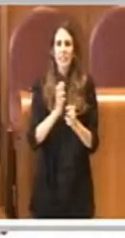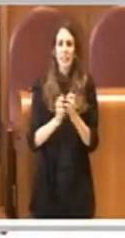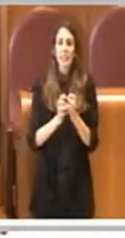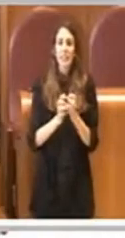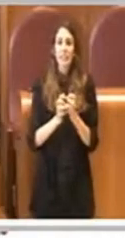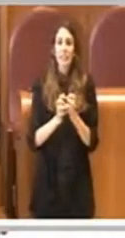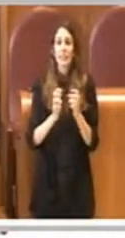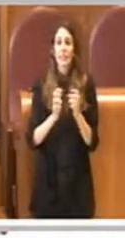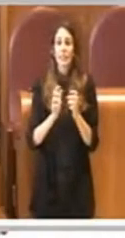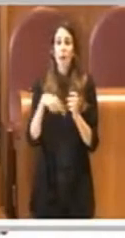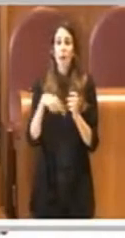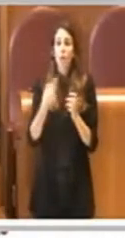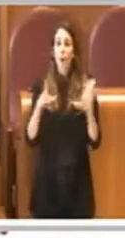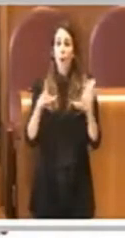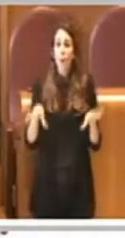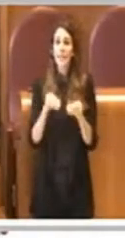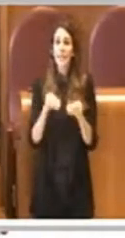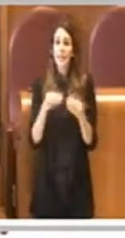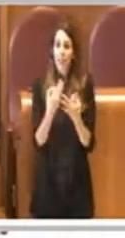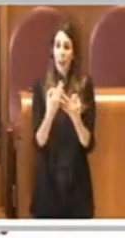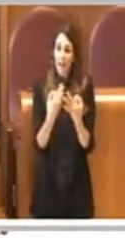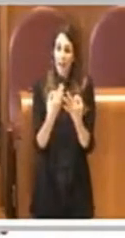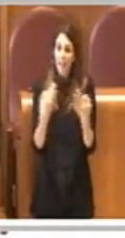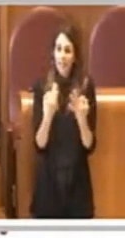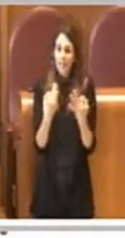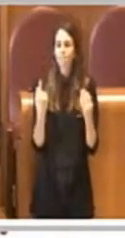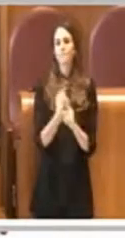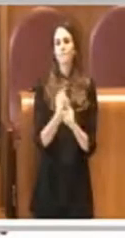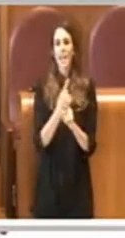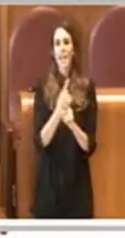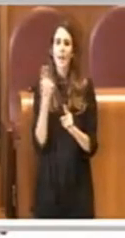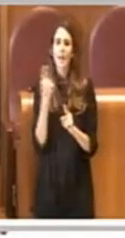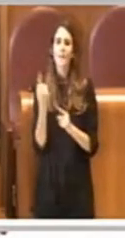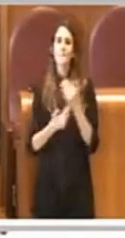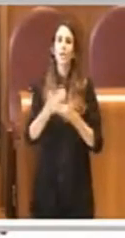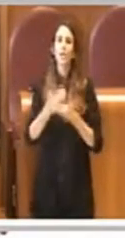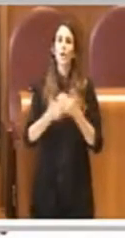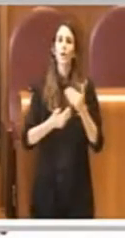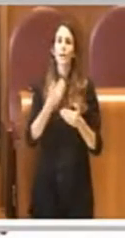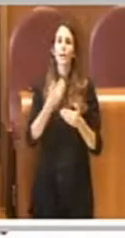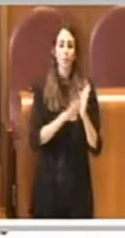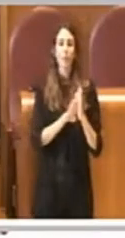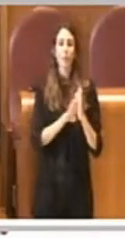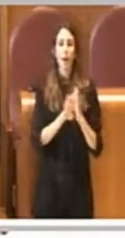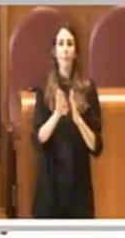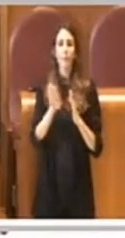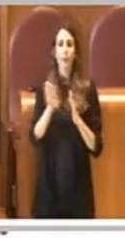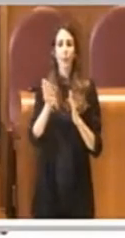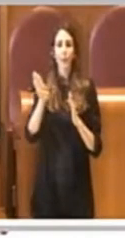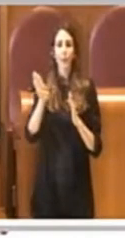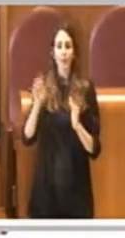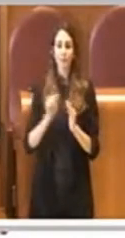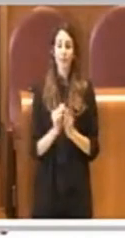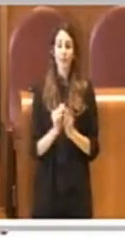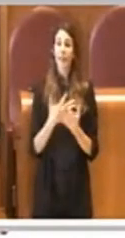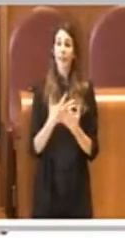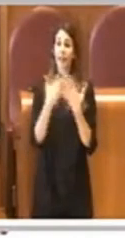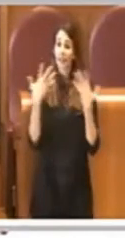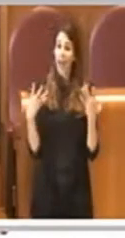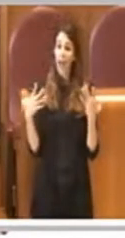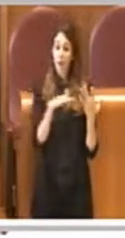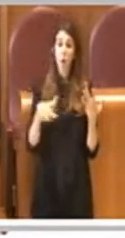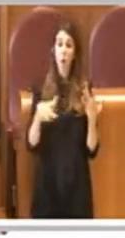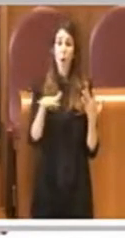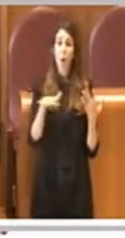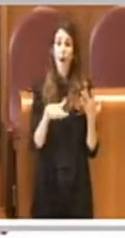il rinnovamento graduale di quello che è il parco mezzi, è ovvio che questo ha richiesto del tempo e